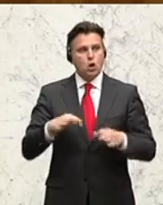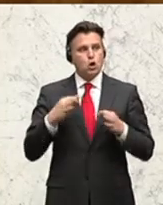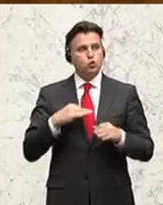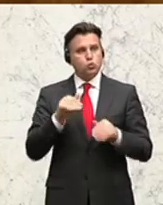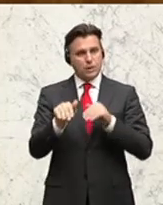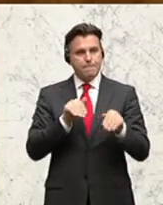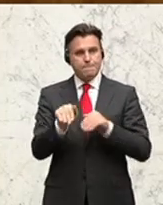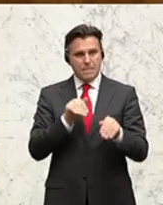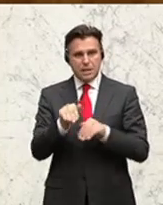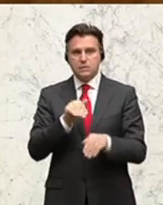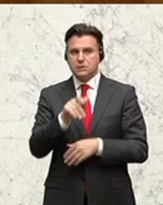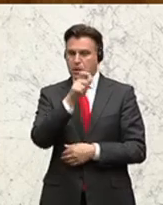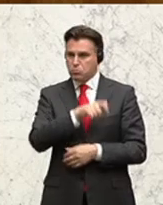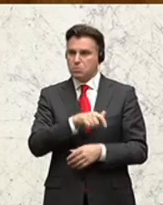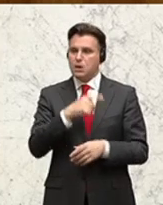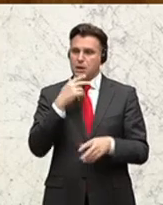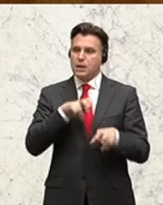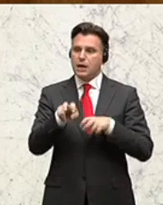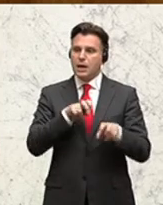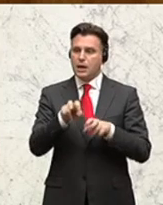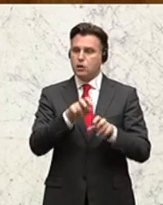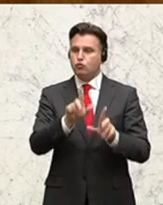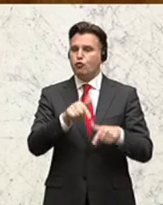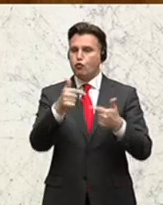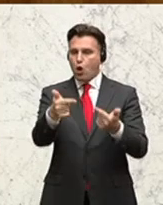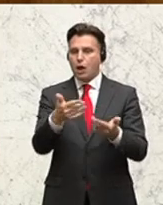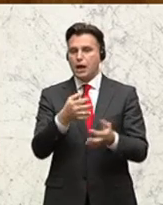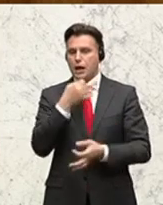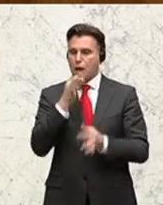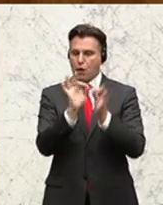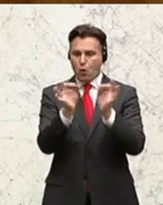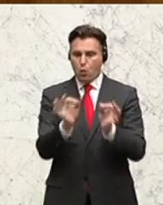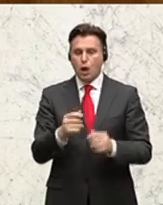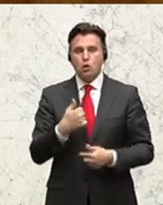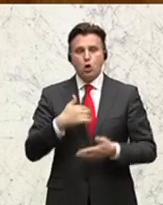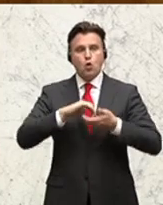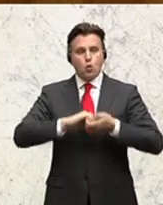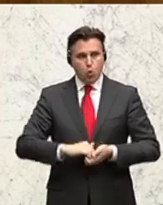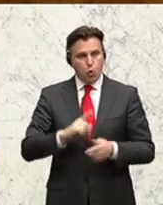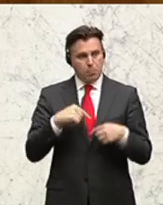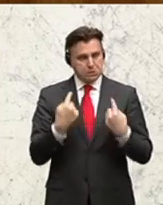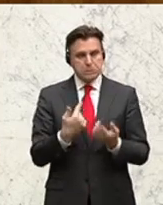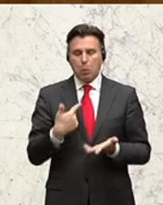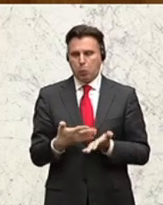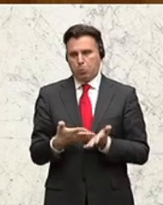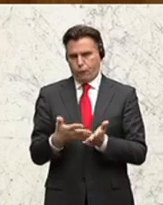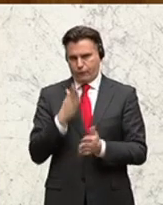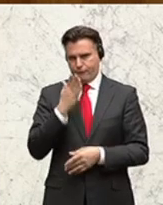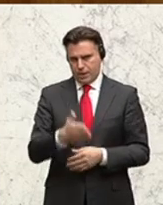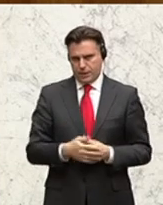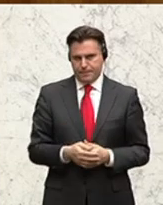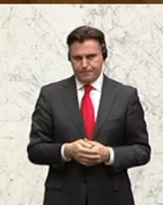Die Gesundheitsministerin könnte ja das dann in einer Regierungsvorlage auch genauer noch ausformulieren. Wie gesagt, wir werden das bei uns im Club auch noch prüfen.